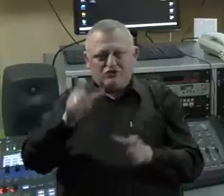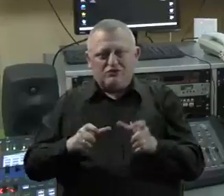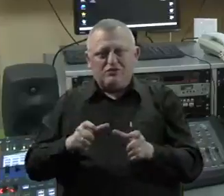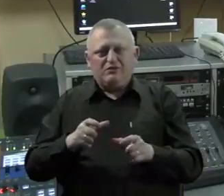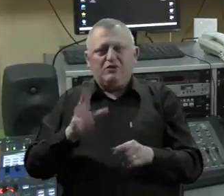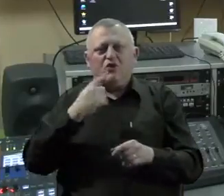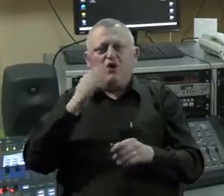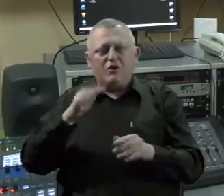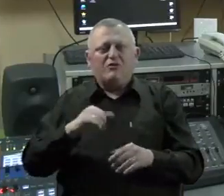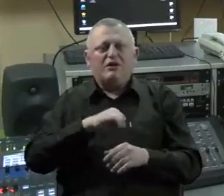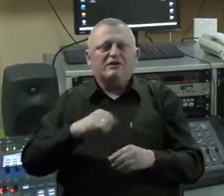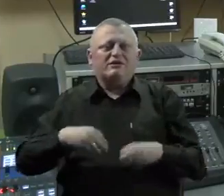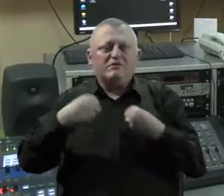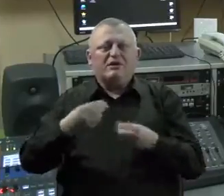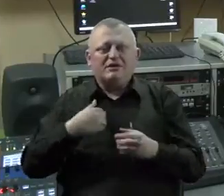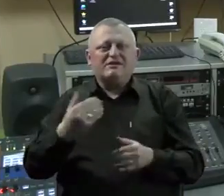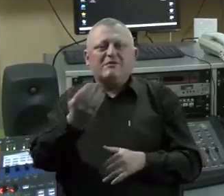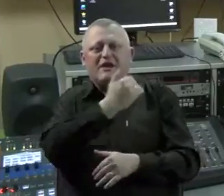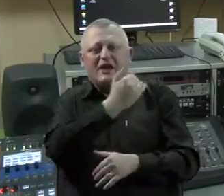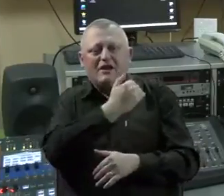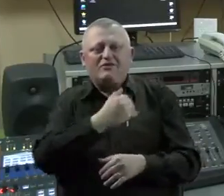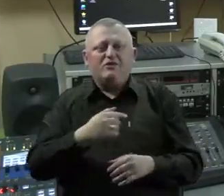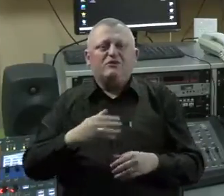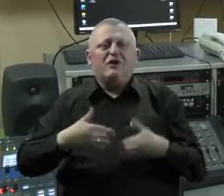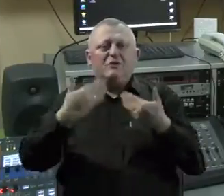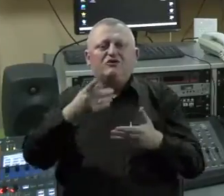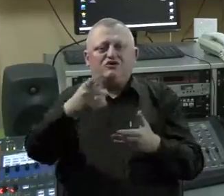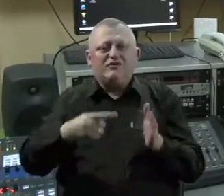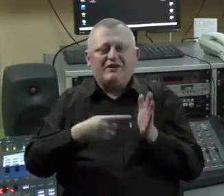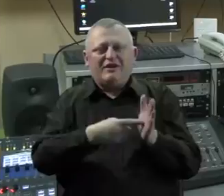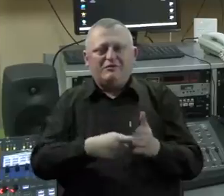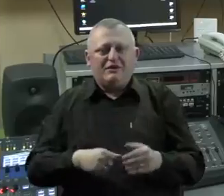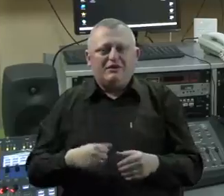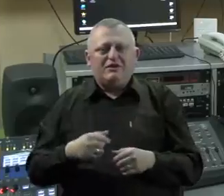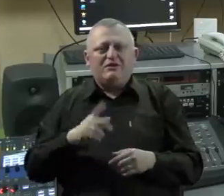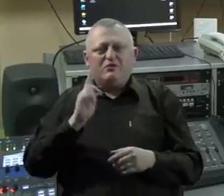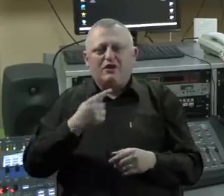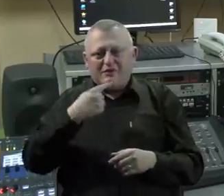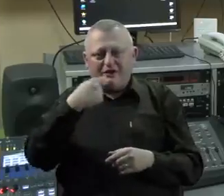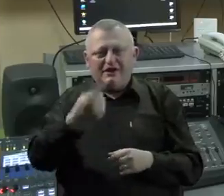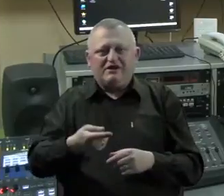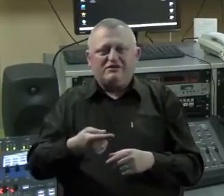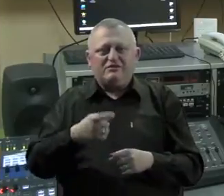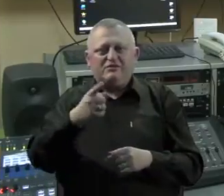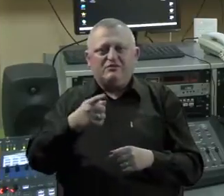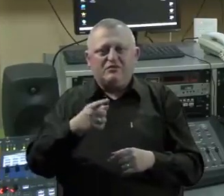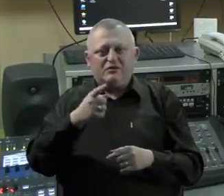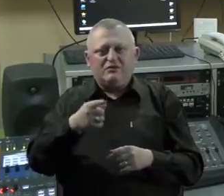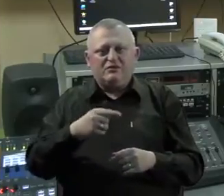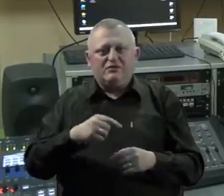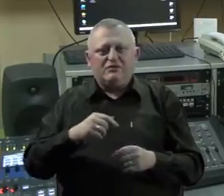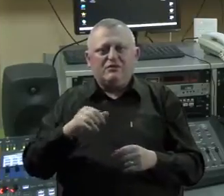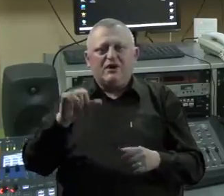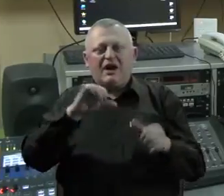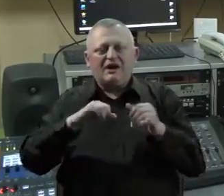koje imaju neke zanimljive priče, da nam se jave i da predlože ove teme. Moram da kažem da je ovo neki probni,